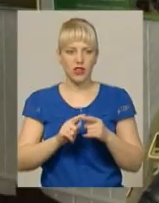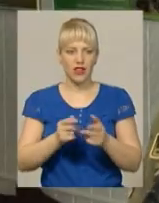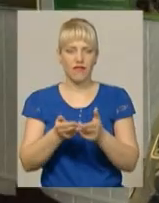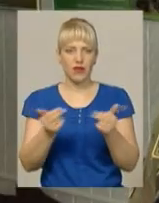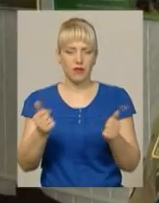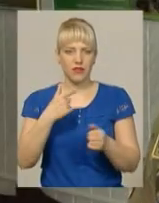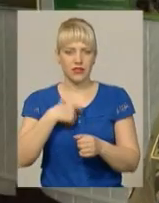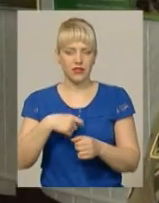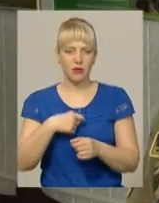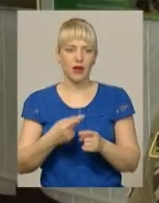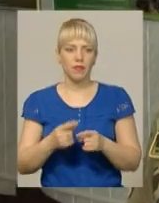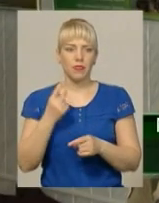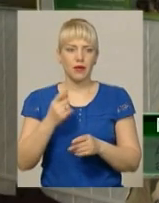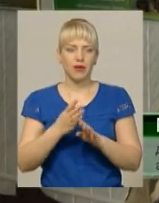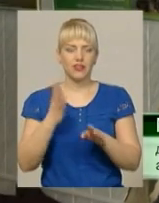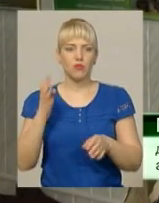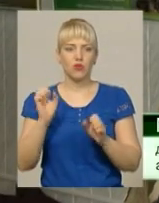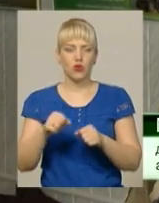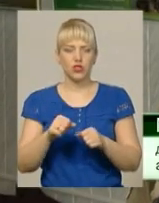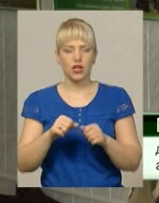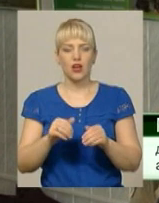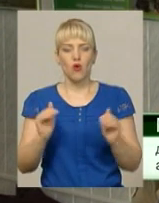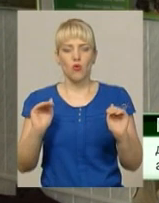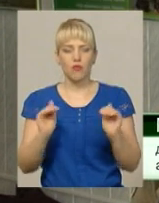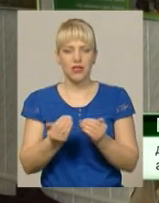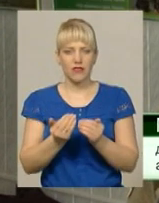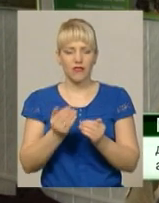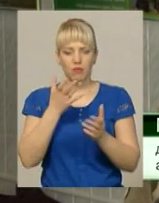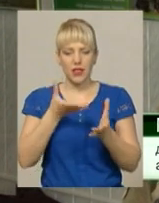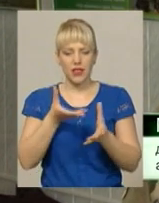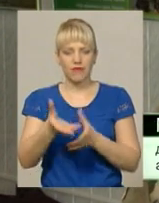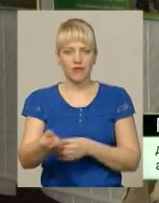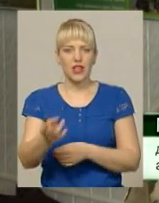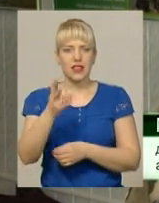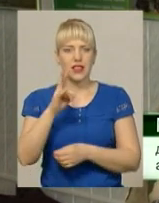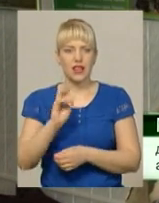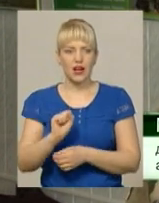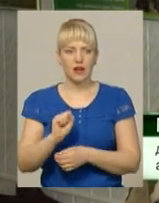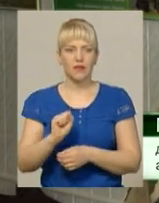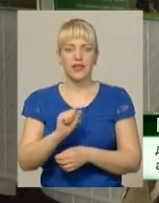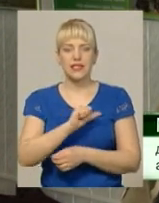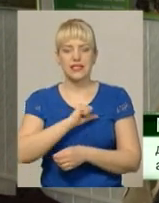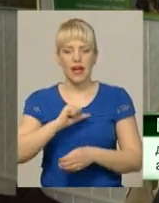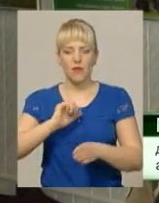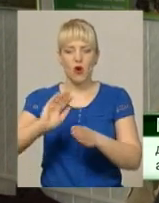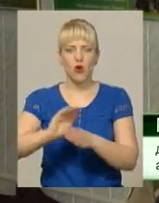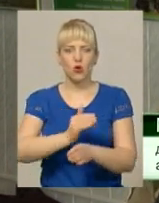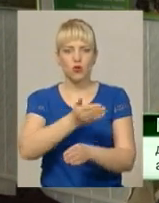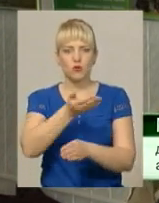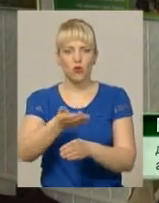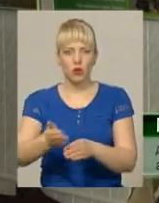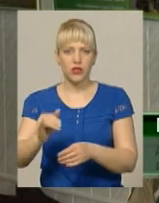першу чергу дає можливість нам уникнути, мінімізувати вплив на сам розподіл і